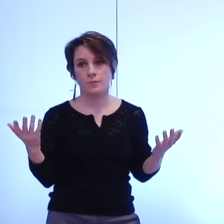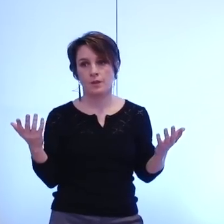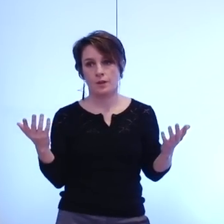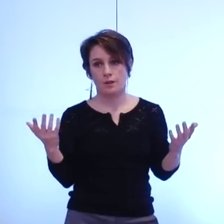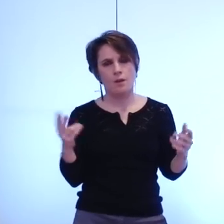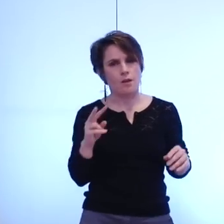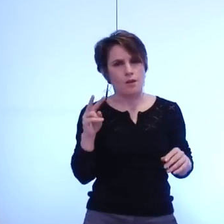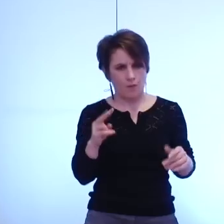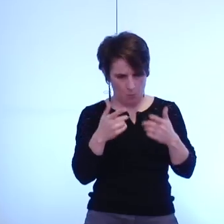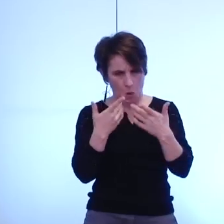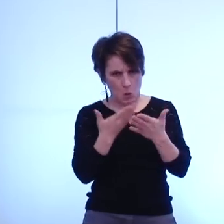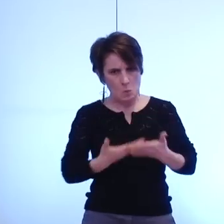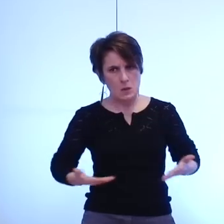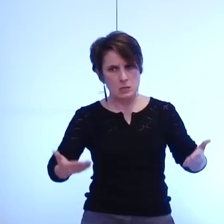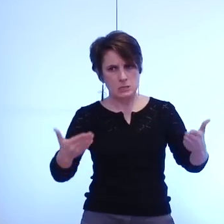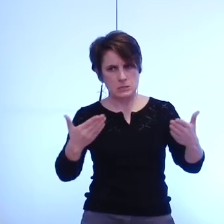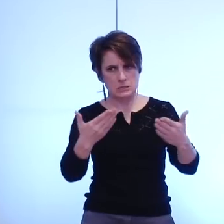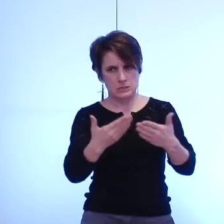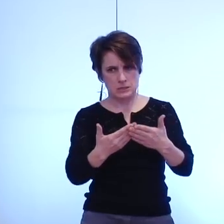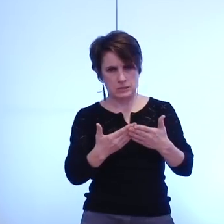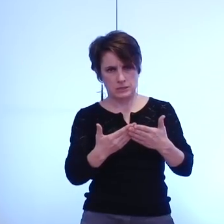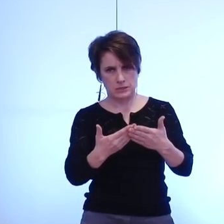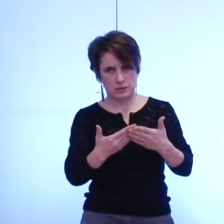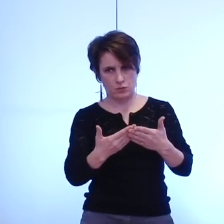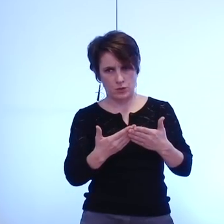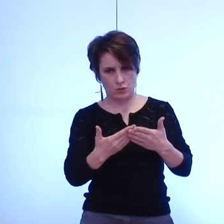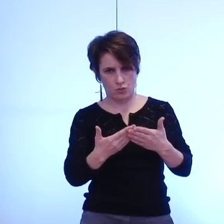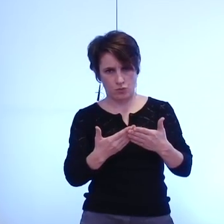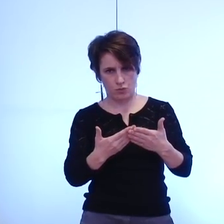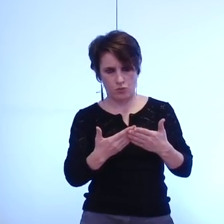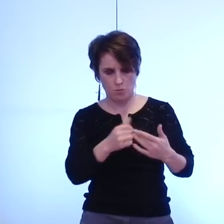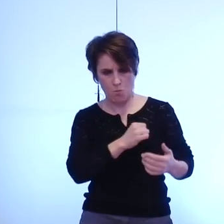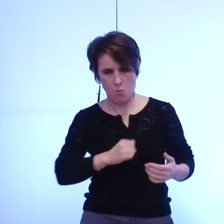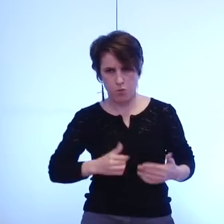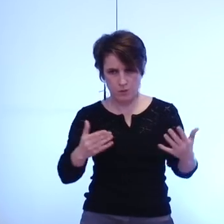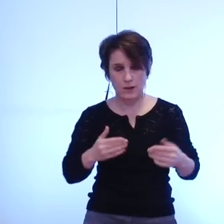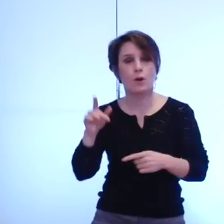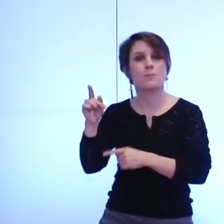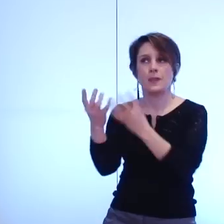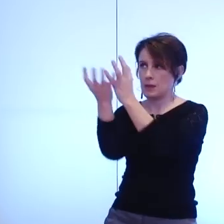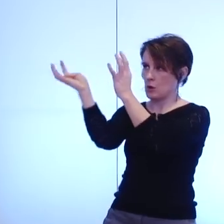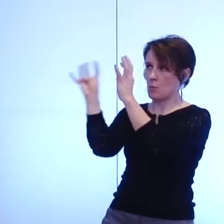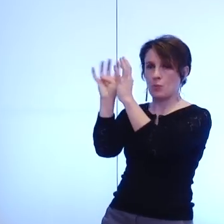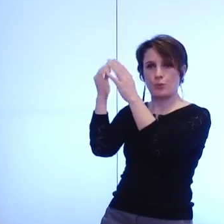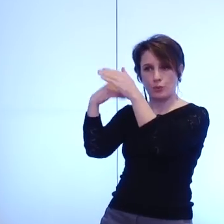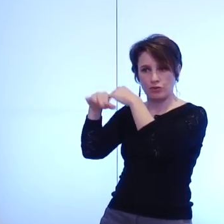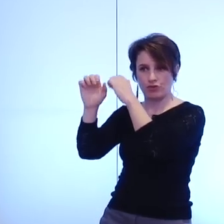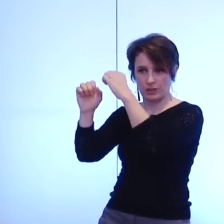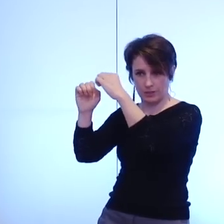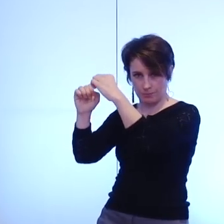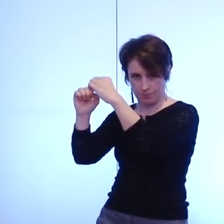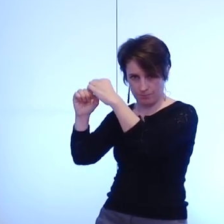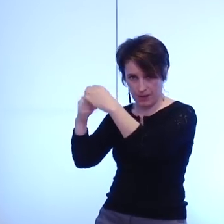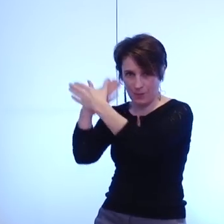considérable entre l'exécutif de la métro et l'exécutif du conseil général